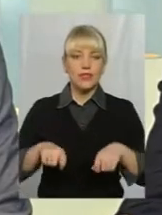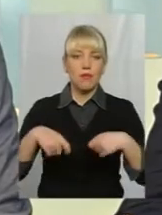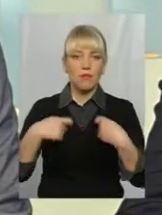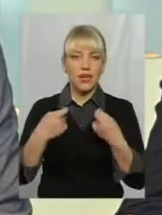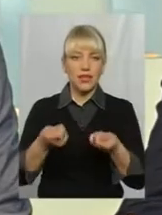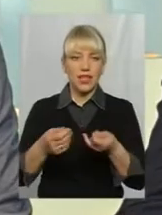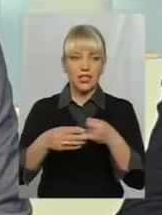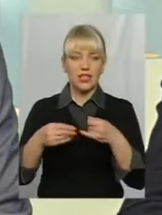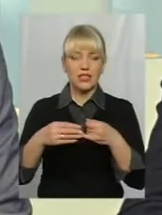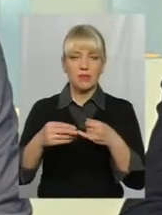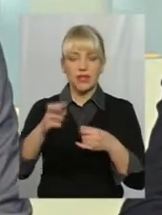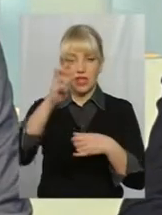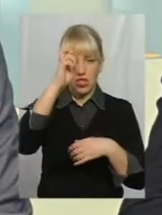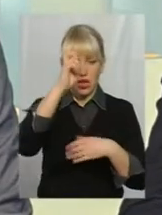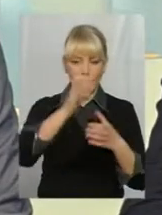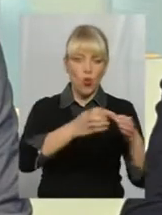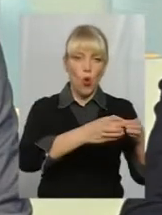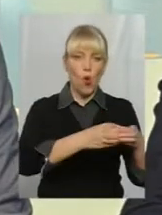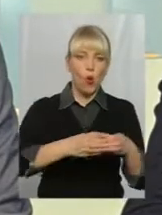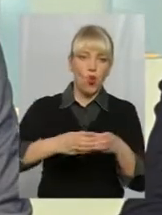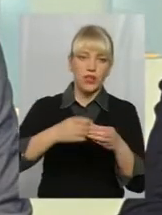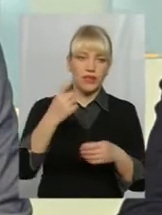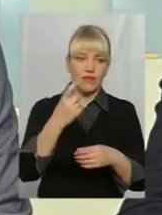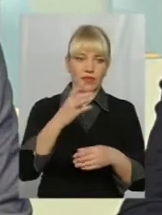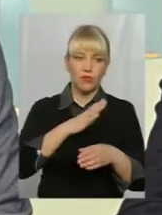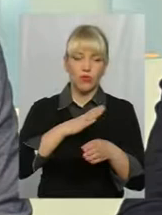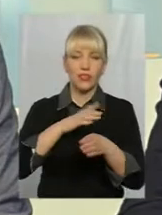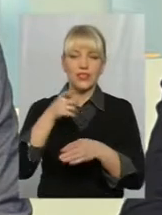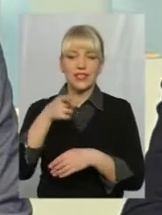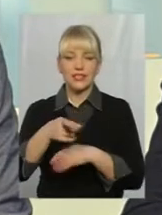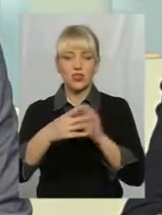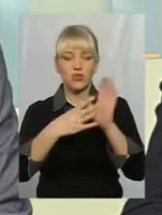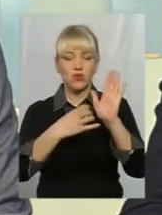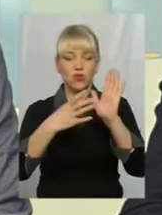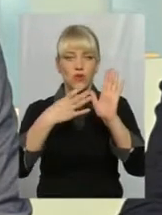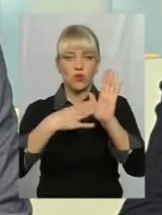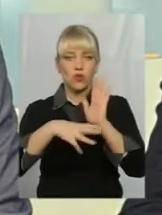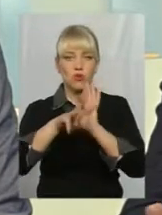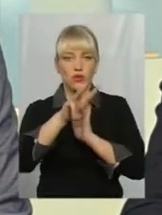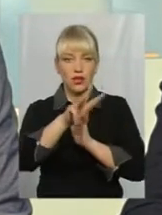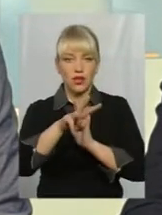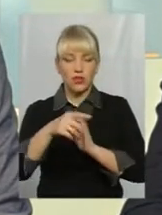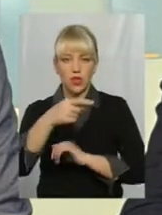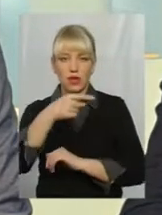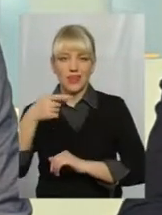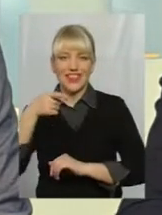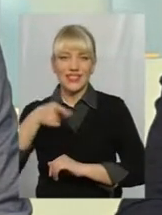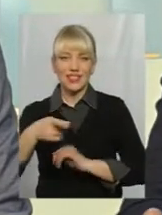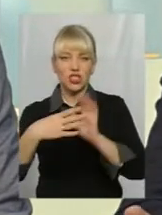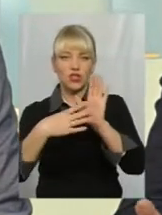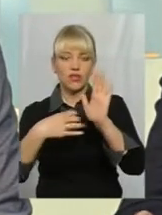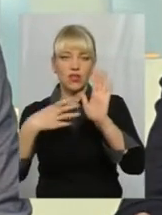державної в колективну власність відбувався з 1993 року по 1997. І формувалися списки